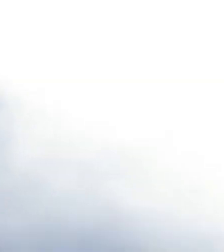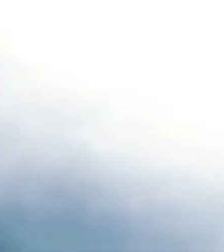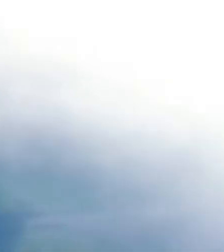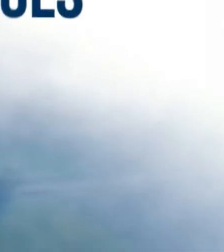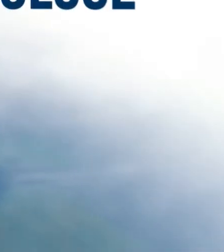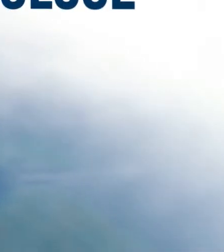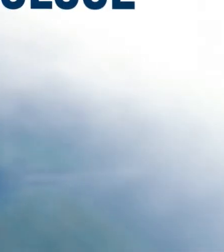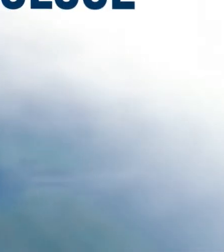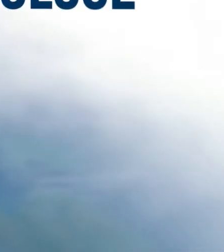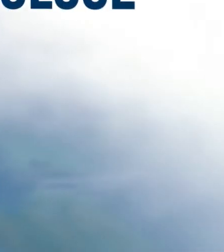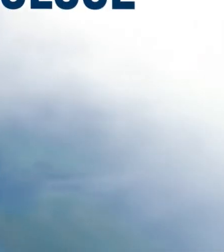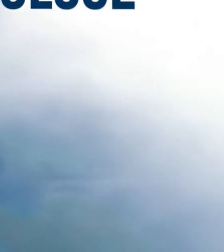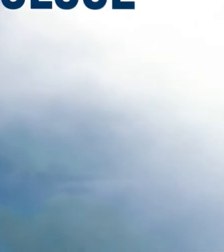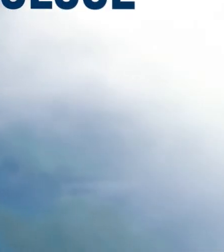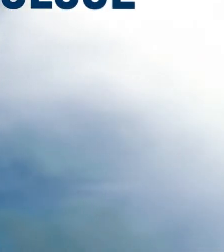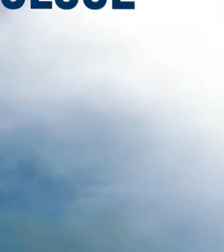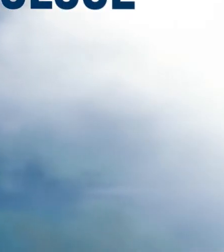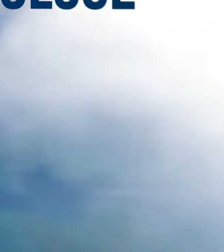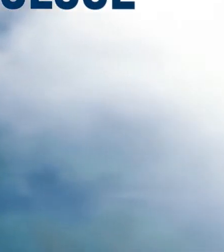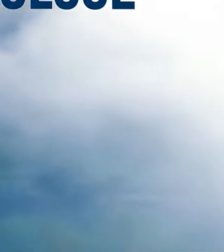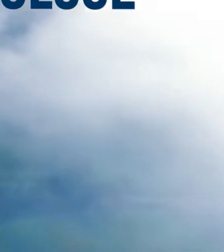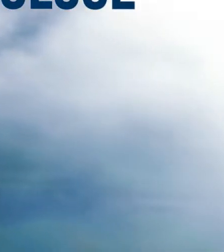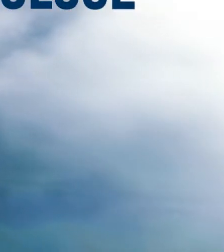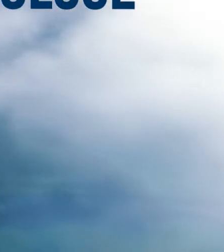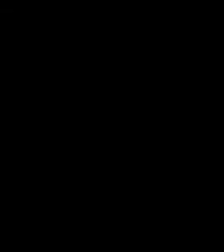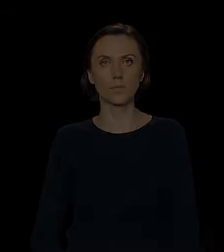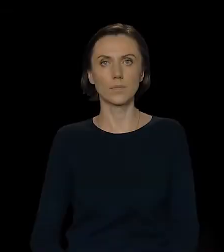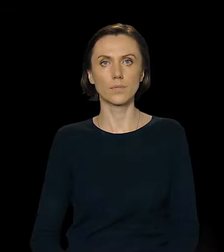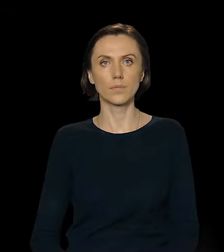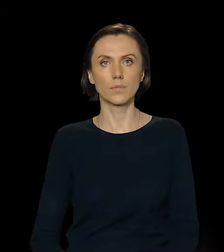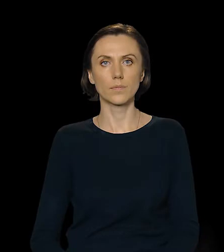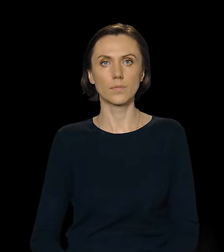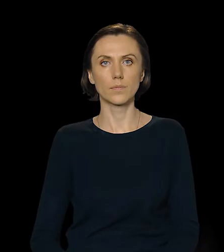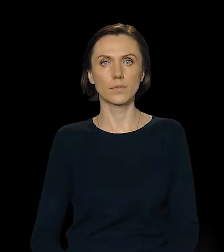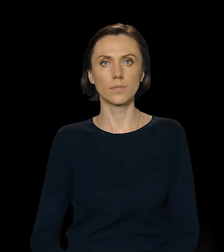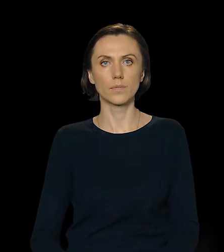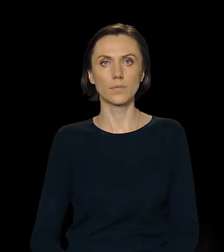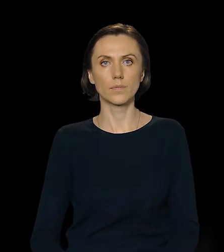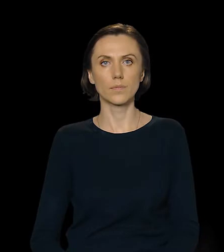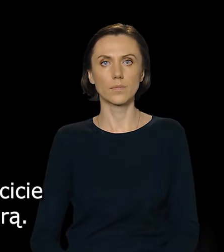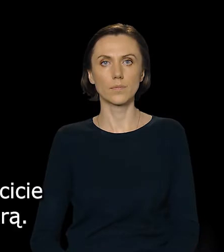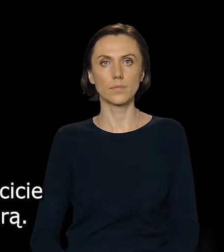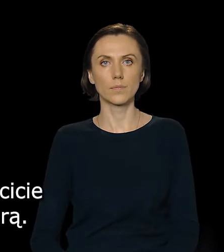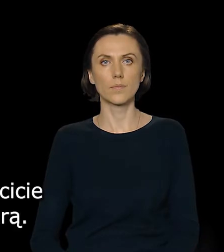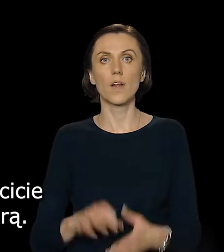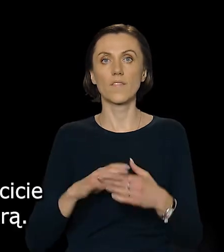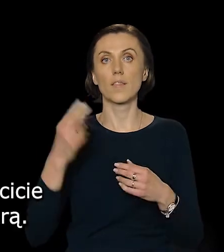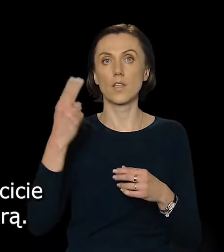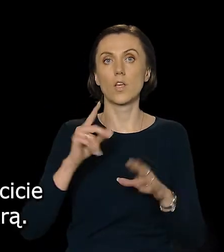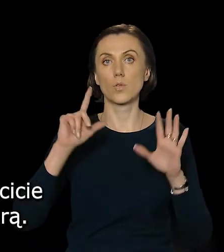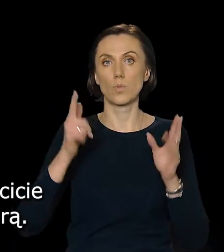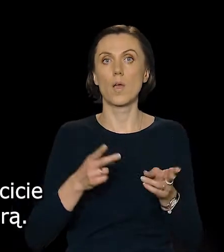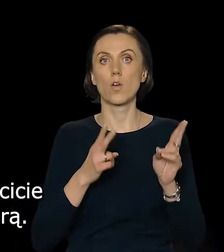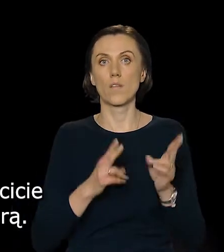Małopolsce. Reprezentanci firm przyjmują gratulacje na scenie Centrum Sztuki. W niedzielę 7